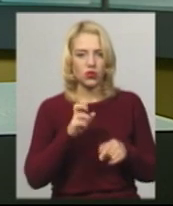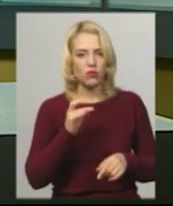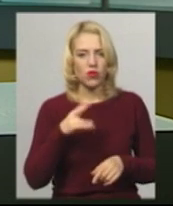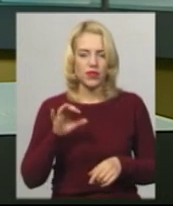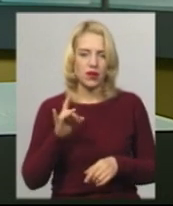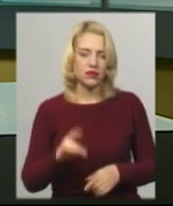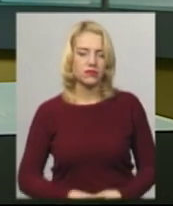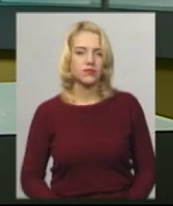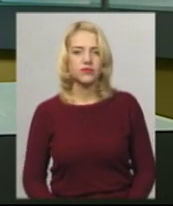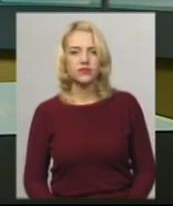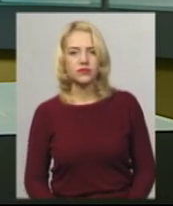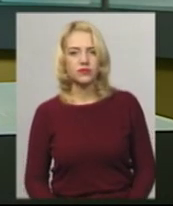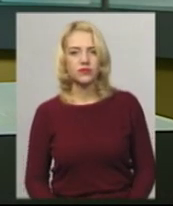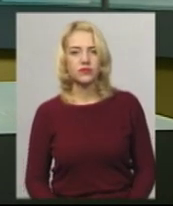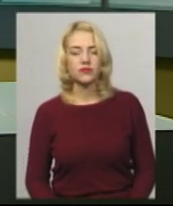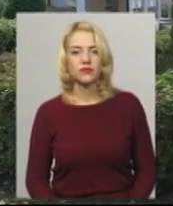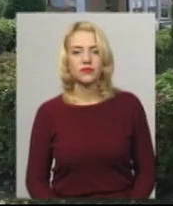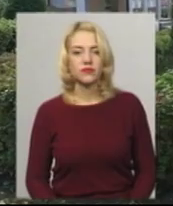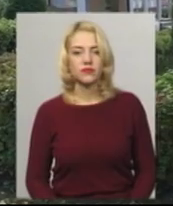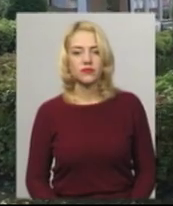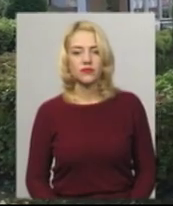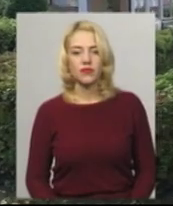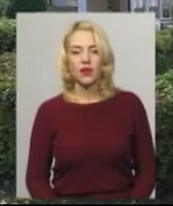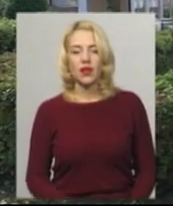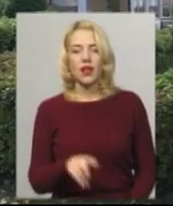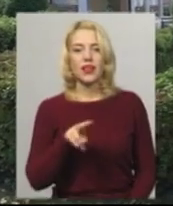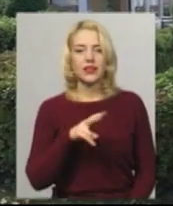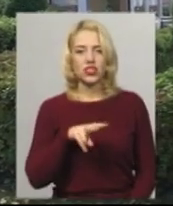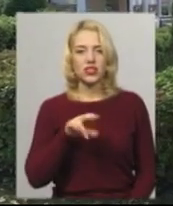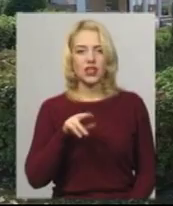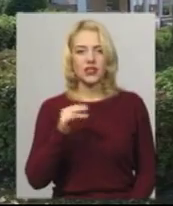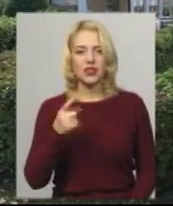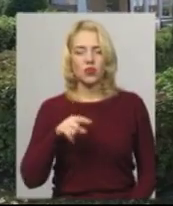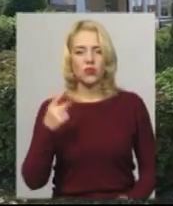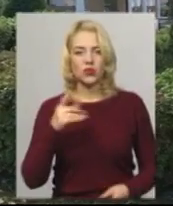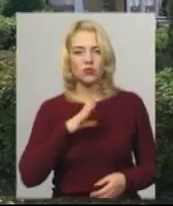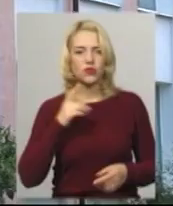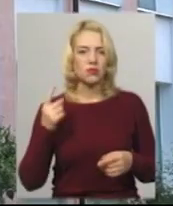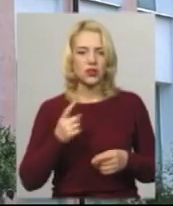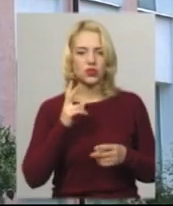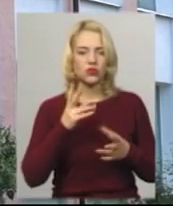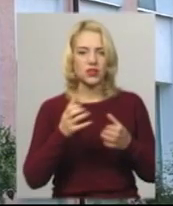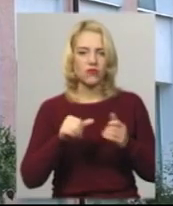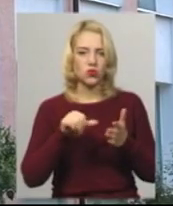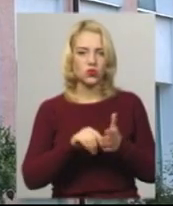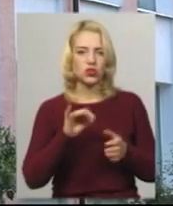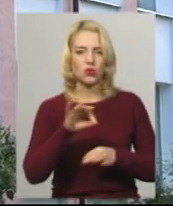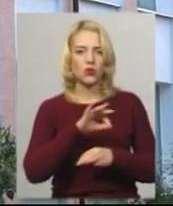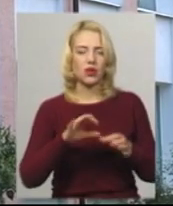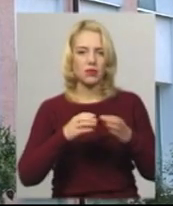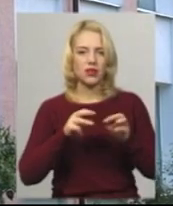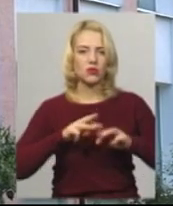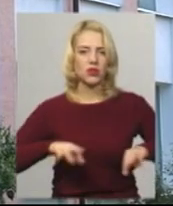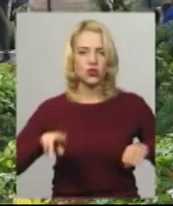Подробиці у сюжеті Лесі Боровець. Летичівський ліцей номер один був одним з перших, хто взяв участь у проєкті Кабінету